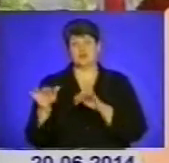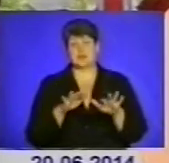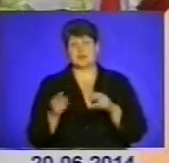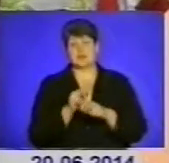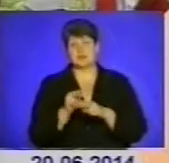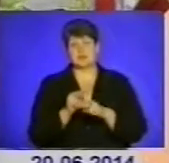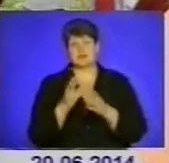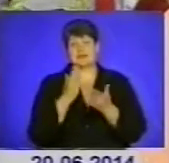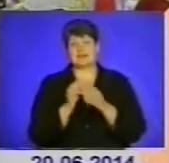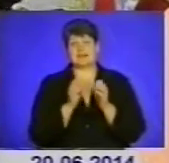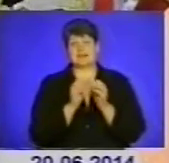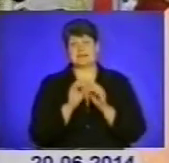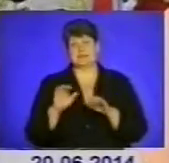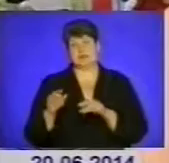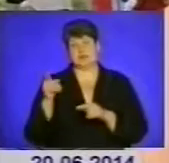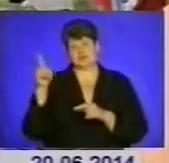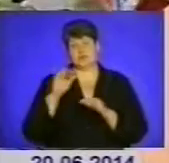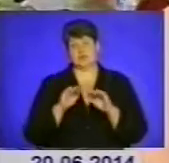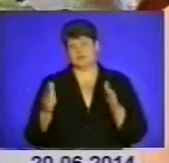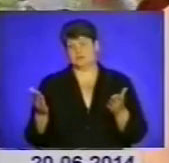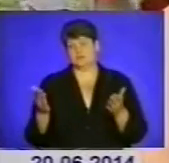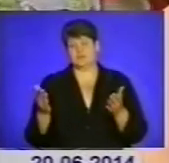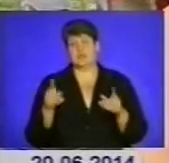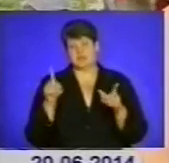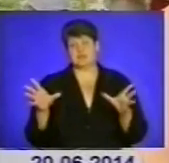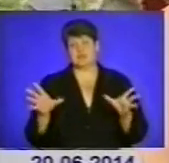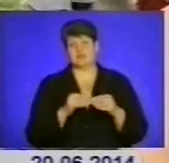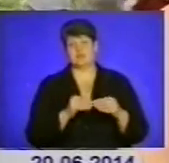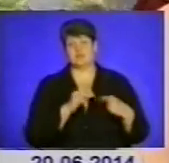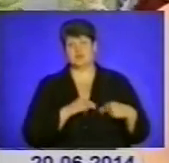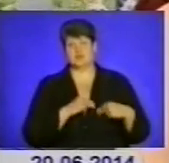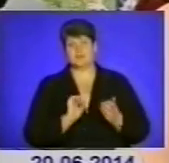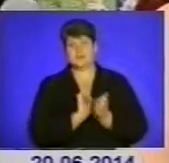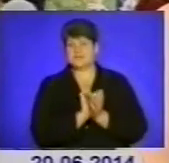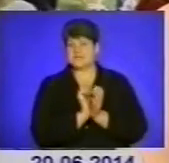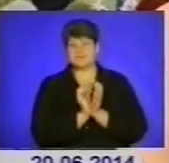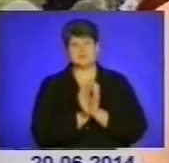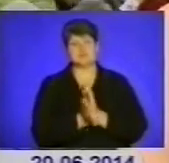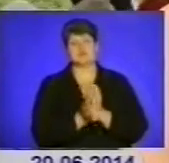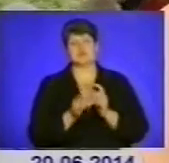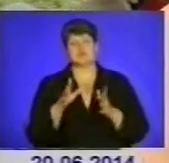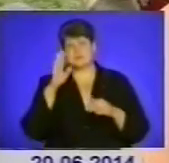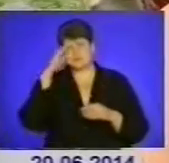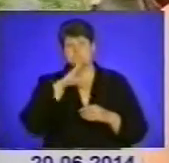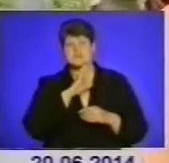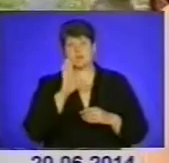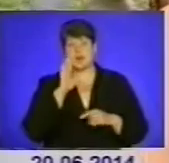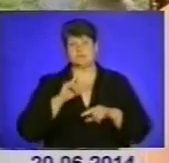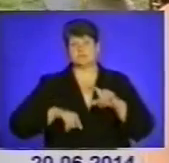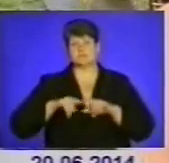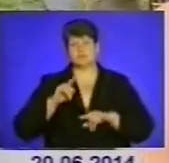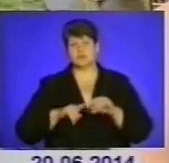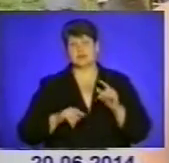у нас є близько 10 дітей з цього закладу. Так співпрацюємо тісно із батьками, родинами